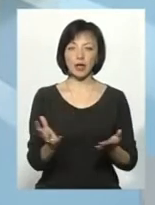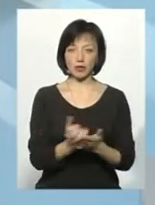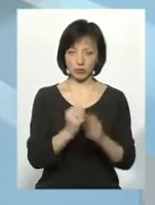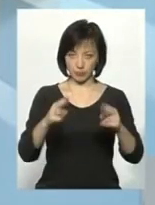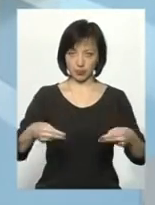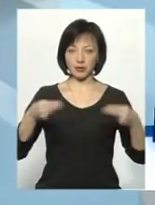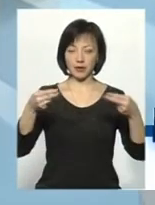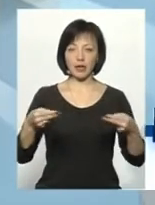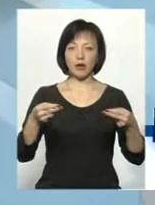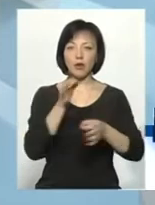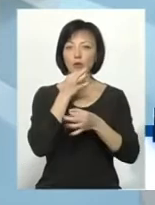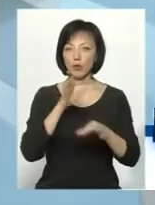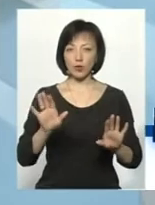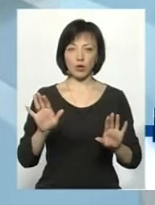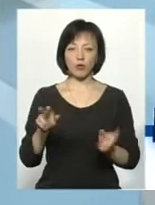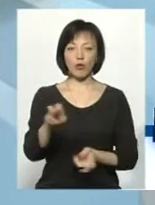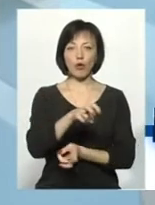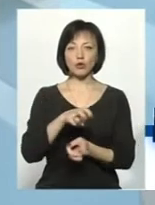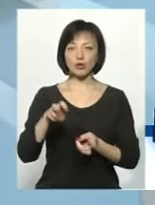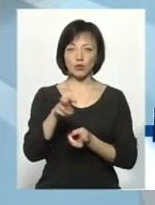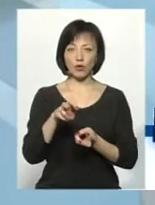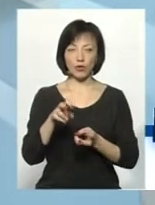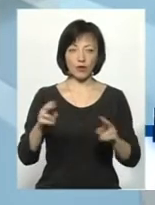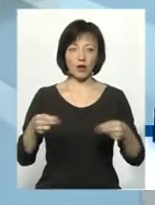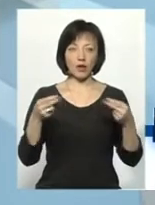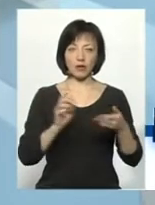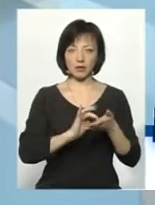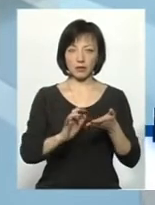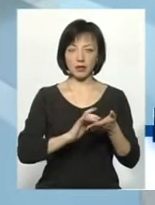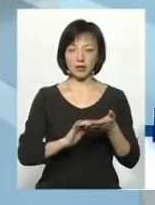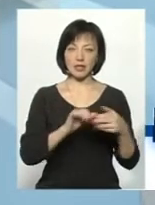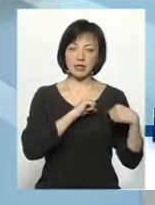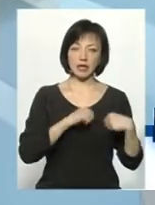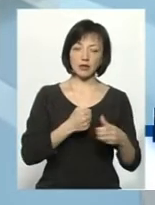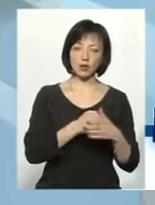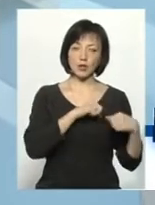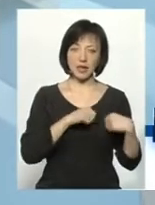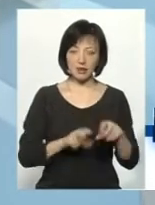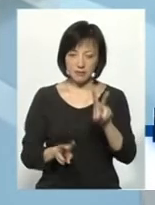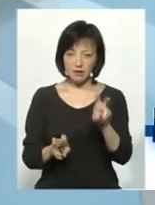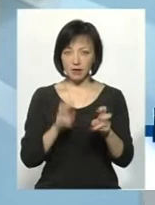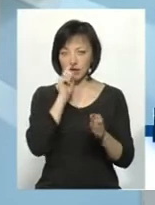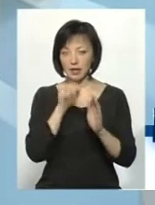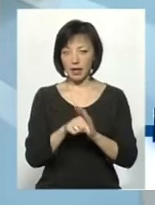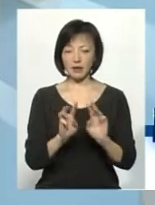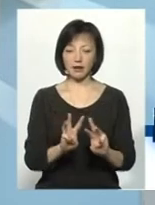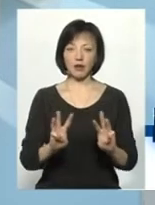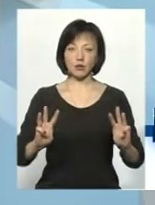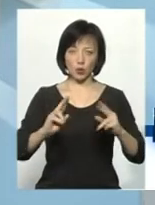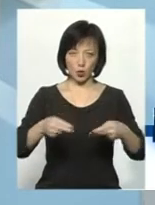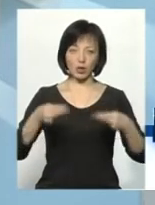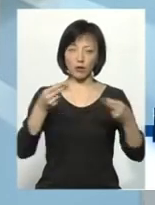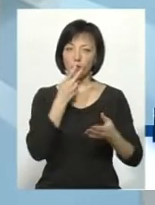в будь-якому пошуковику, набрати «Серце до серця» і ви зайдете на сторінку, побачите